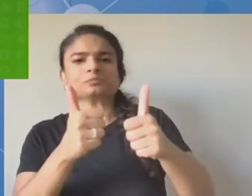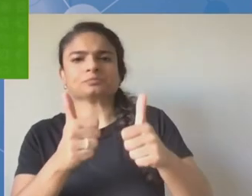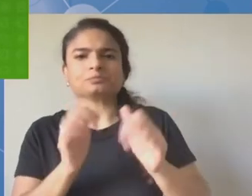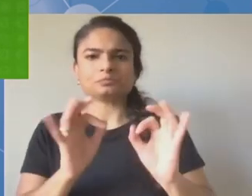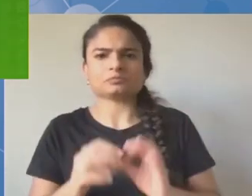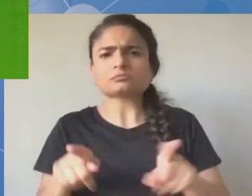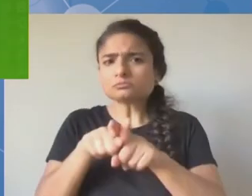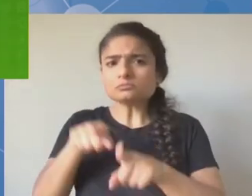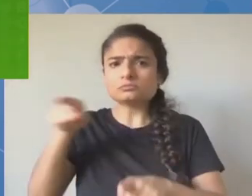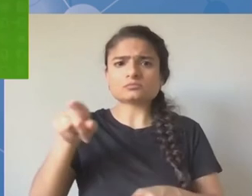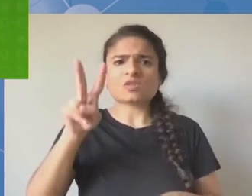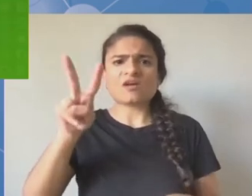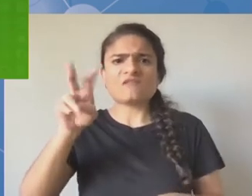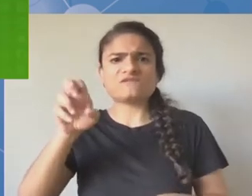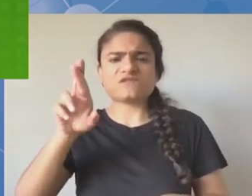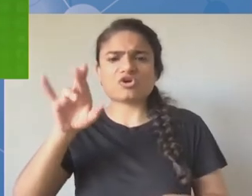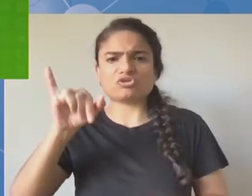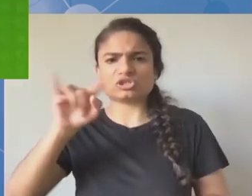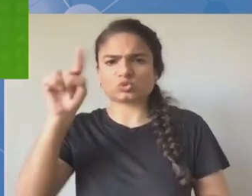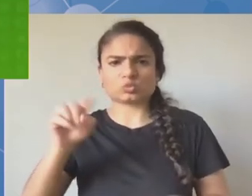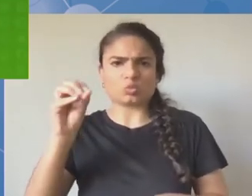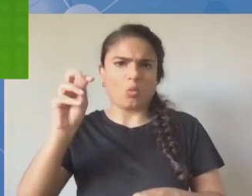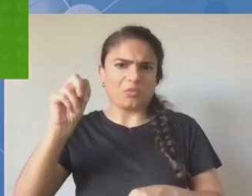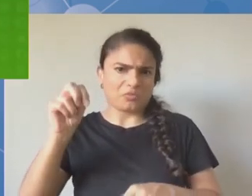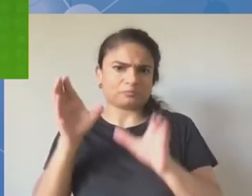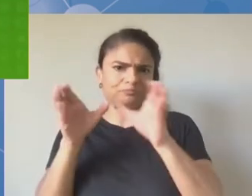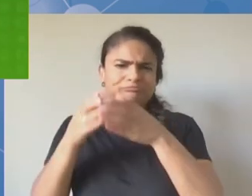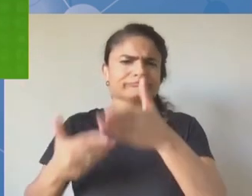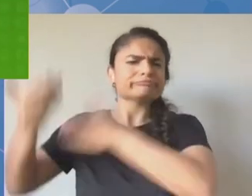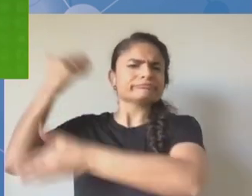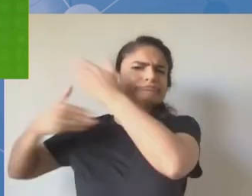Chciałbym powiedzieć, że całkowicie zgadzam się z tym, co powiedziała Henriette.